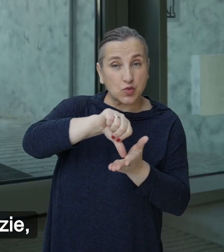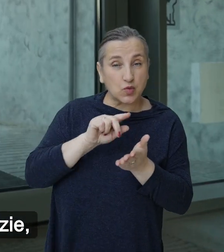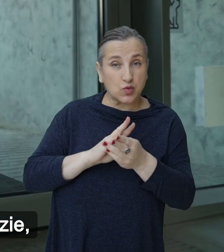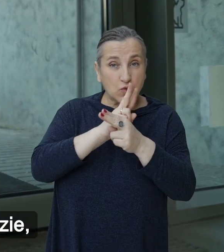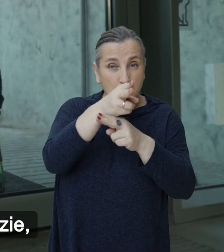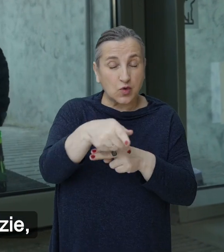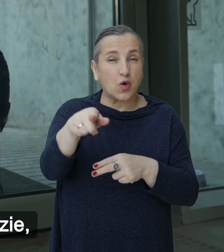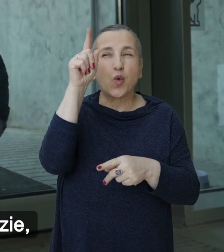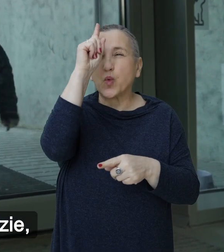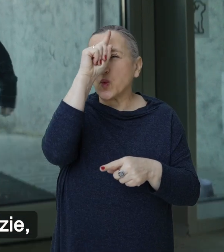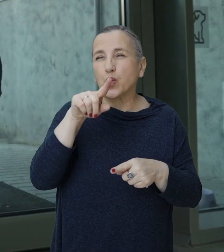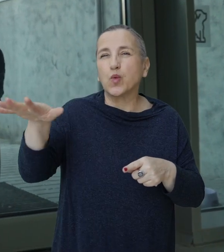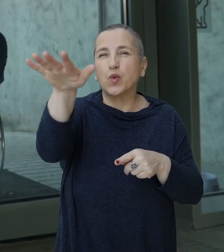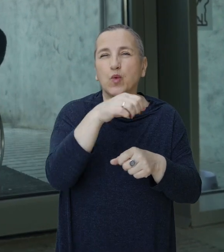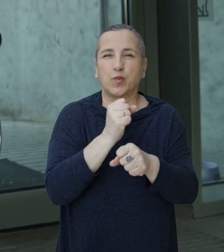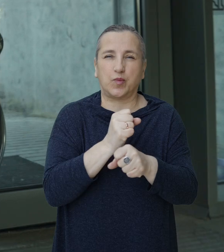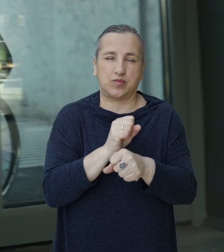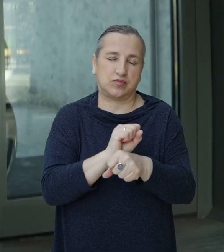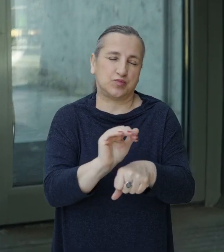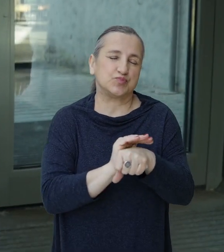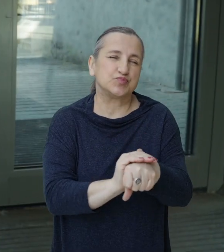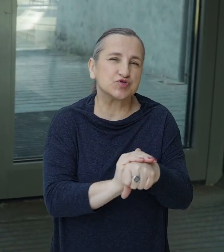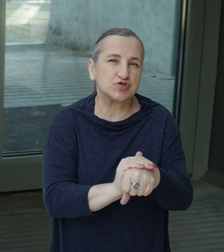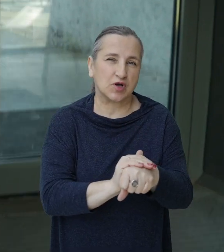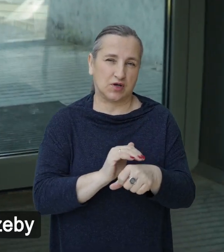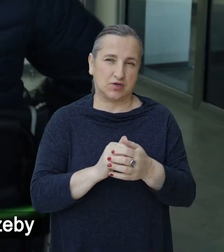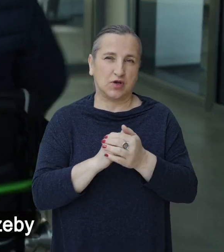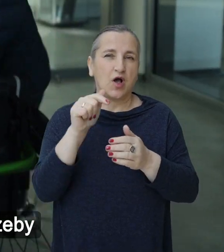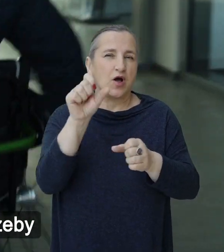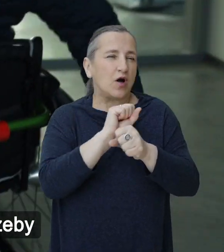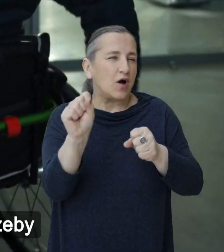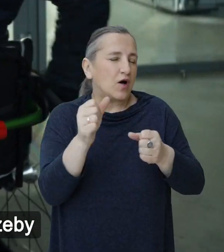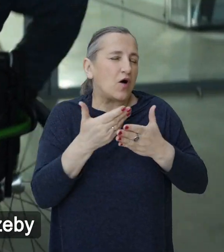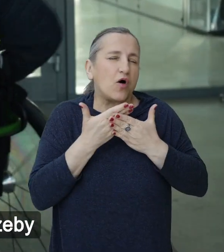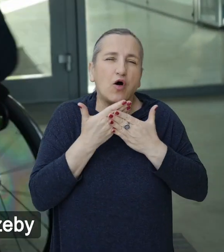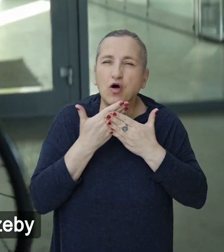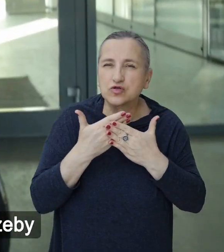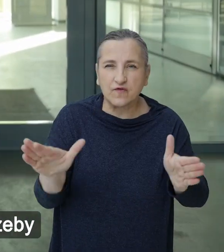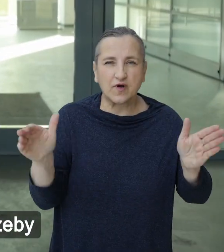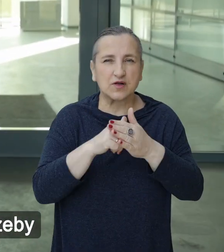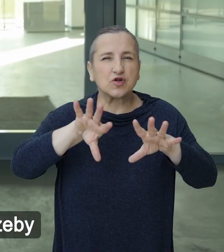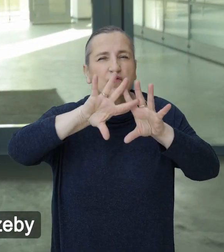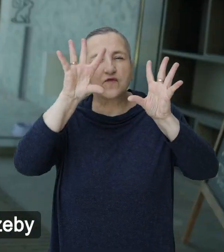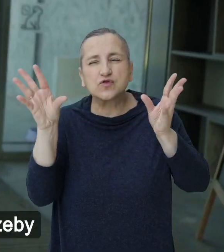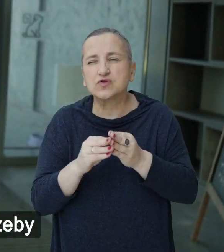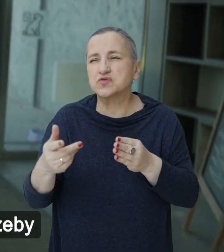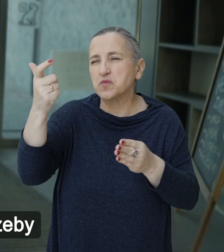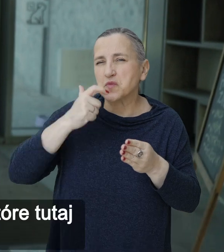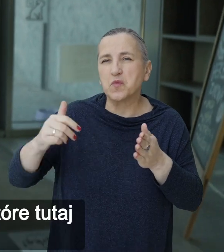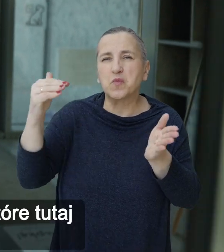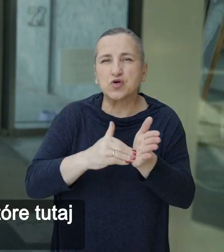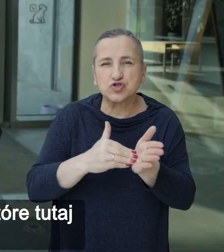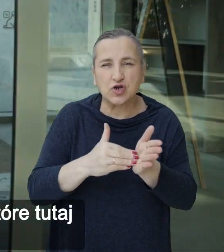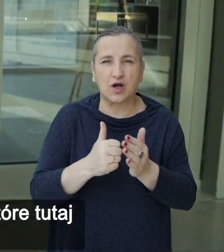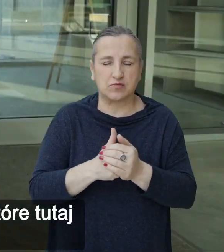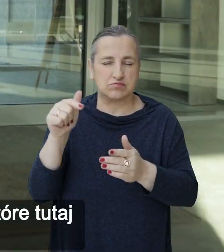pracują ludzie, którzy są przyjaźni, którzy są otwarci na wszystkie potrzeby